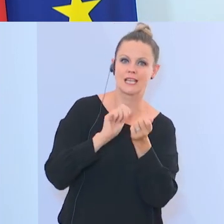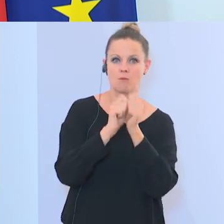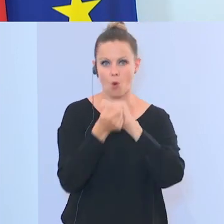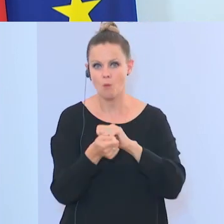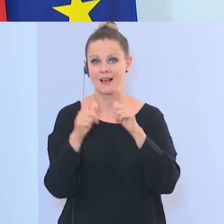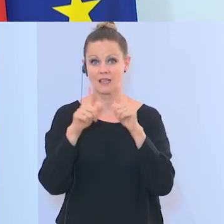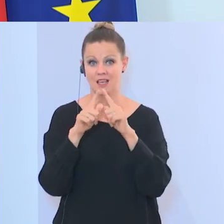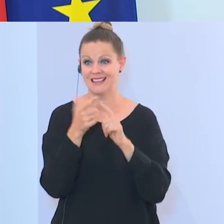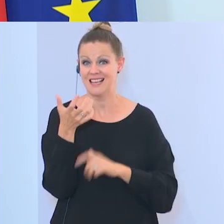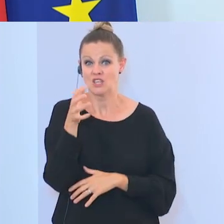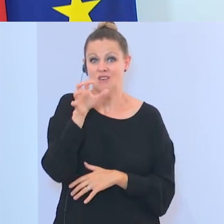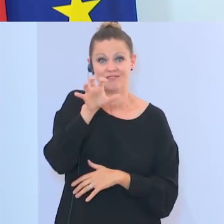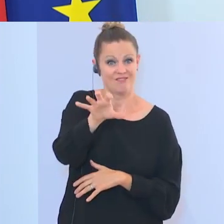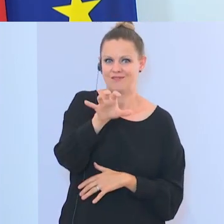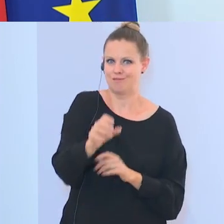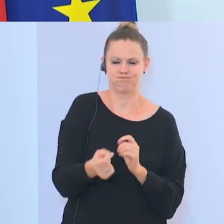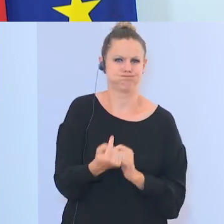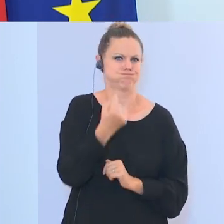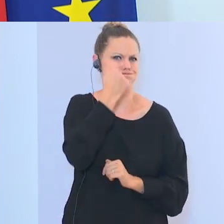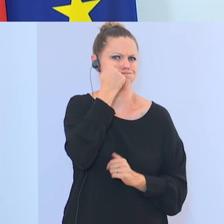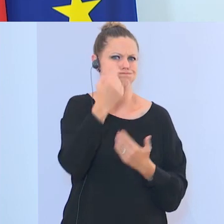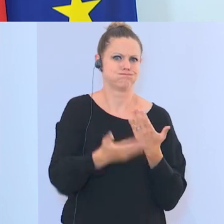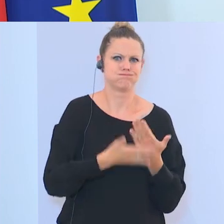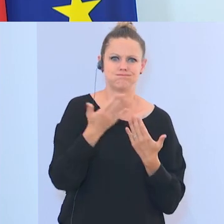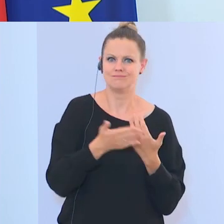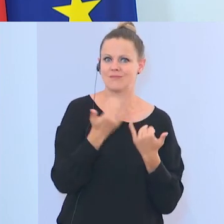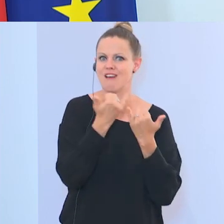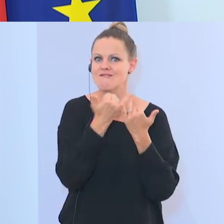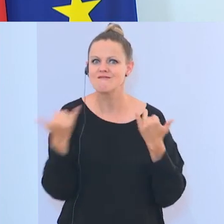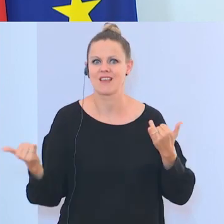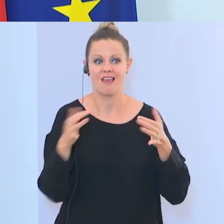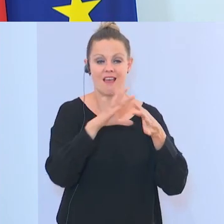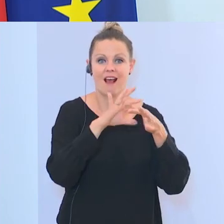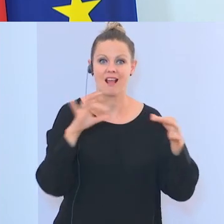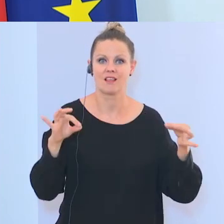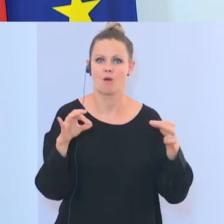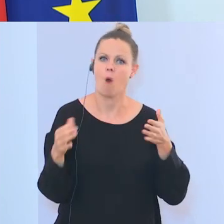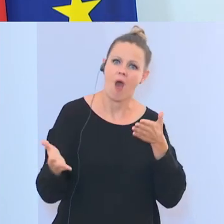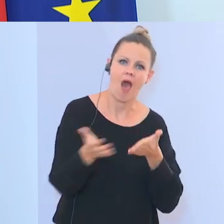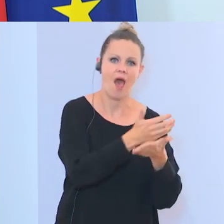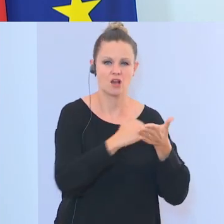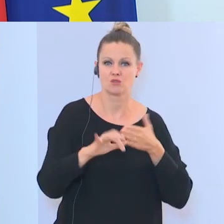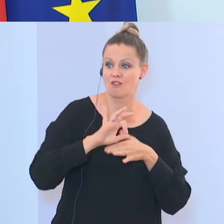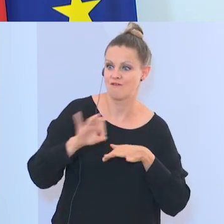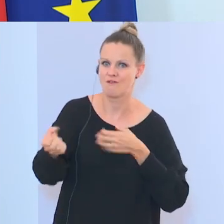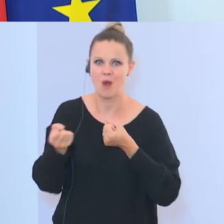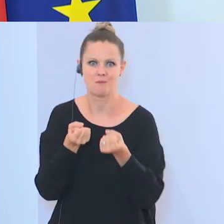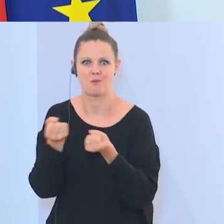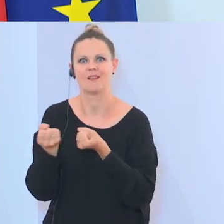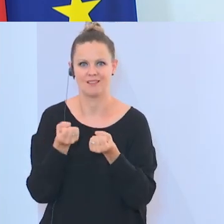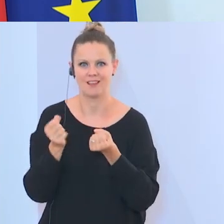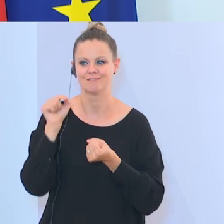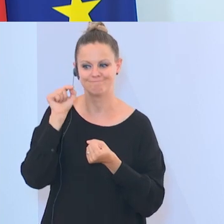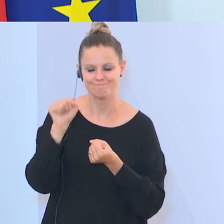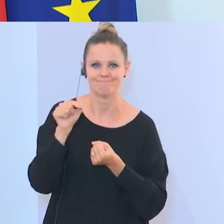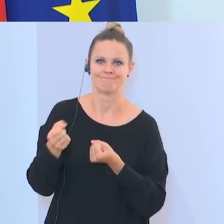politischen Islams, ein Paradebeispiel für die Instrumentalisierung der Religion für politische Zwecke, das ist das, was der politische Islam